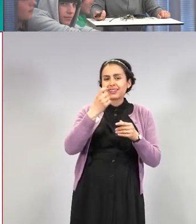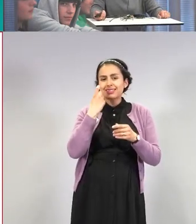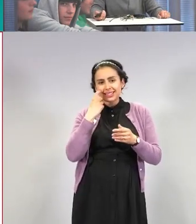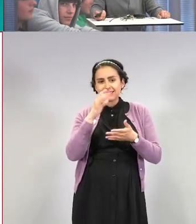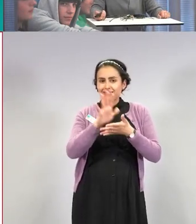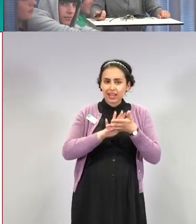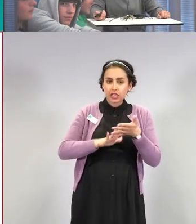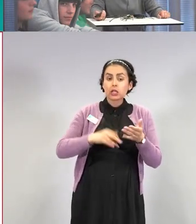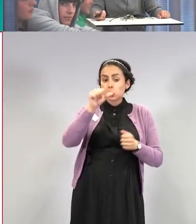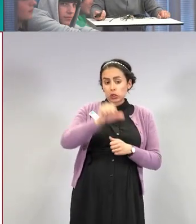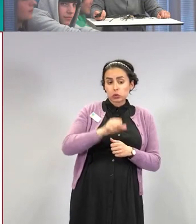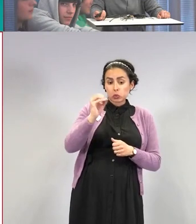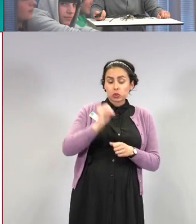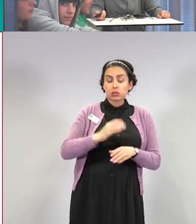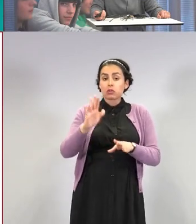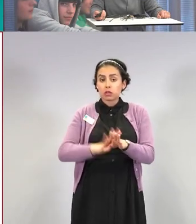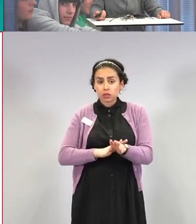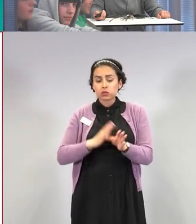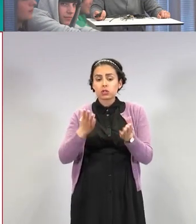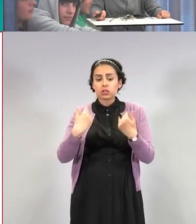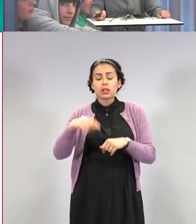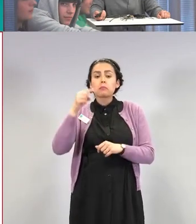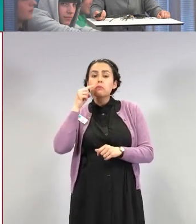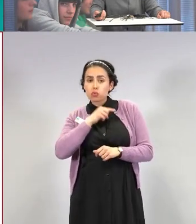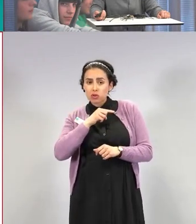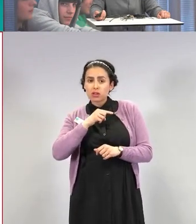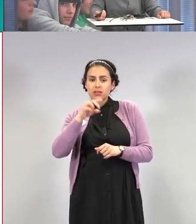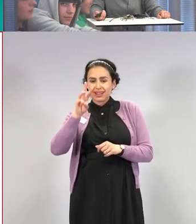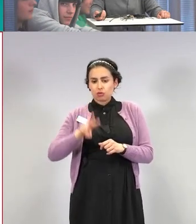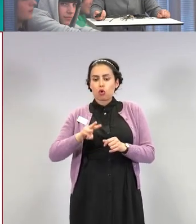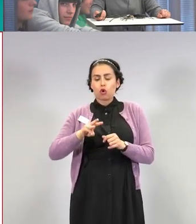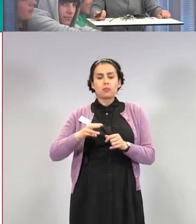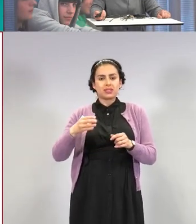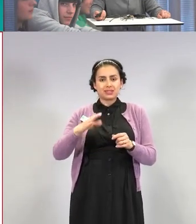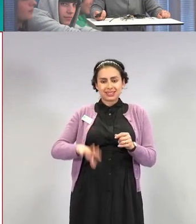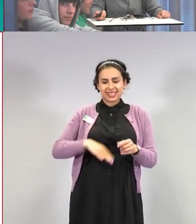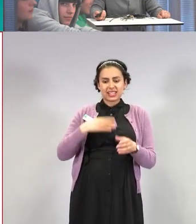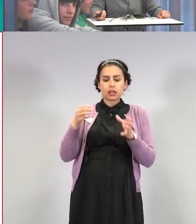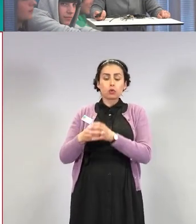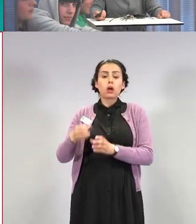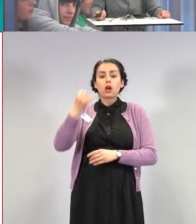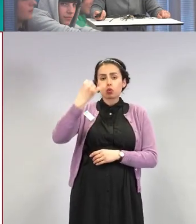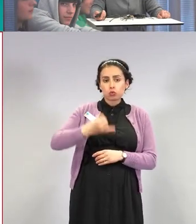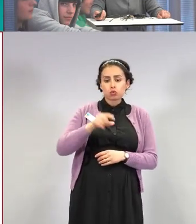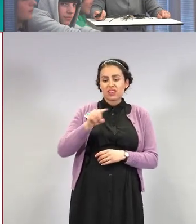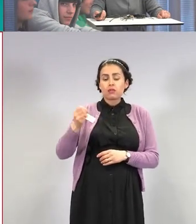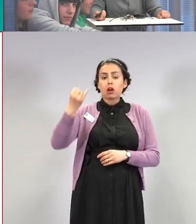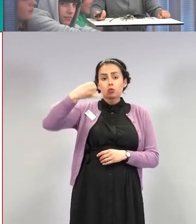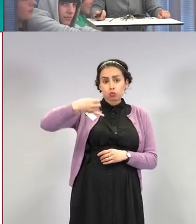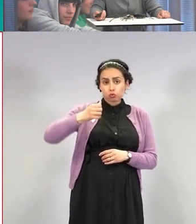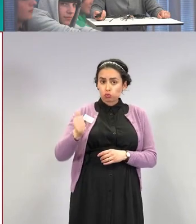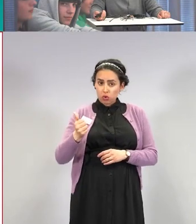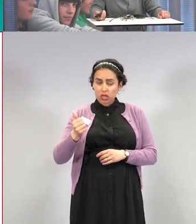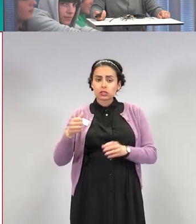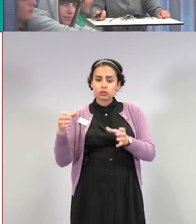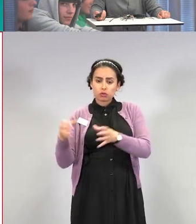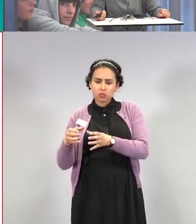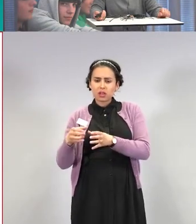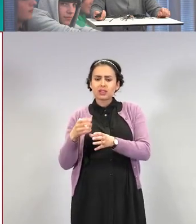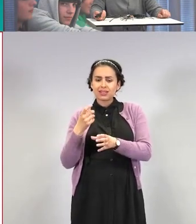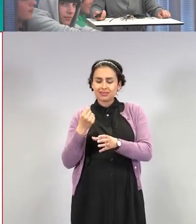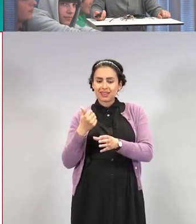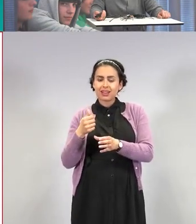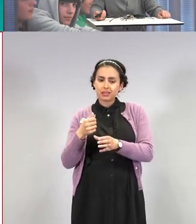kattavuutta. Sitten tämä punainen on kolmas ikäryhmä, on 60 ja 69. Siinä nyt jonkin verran on